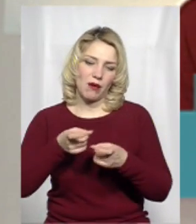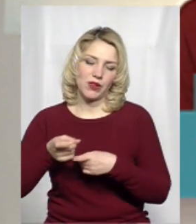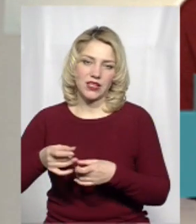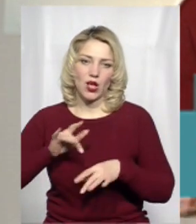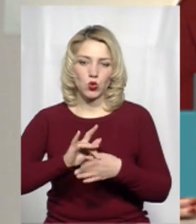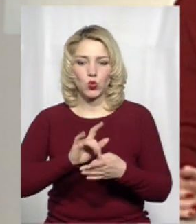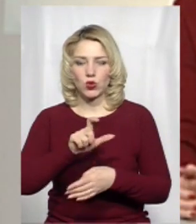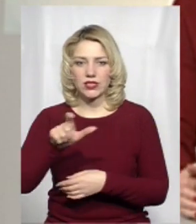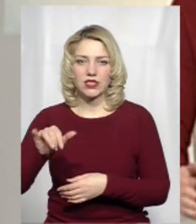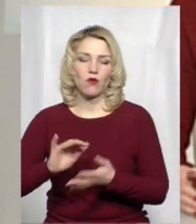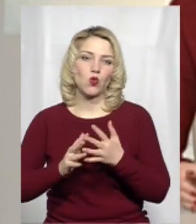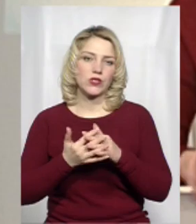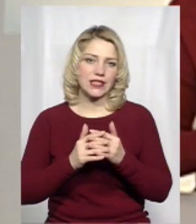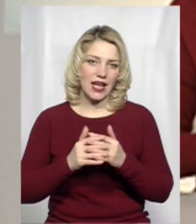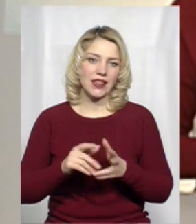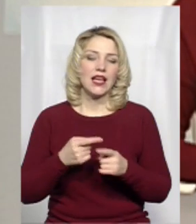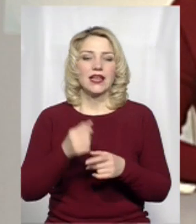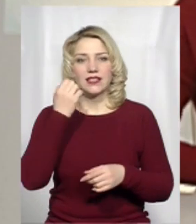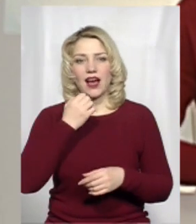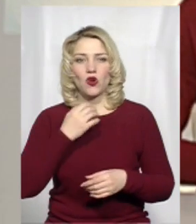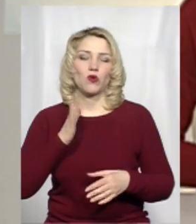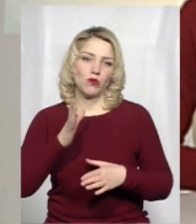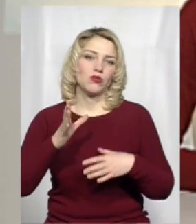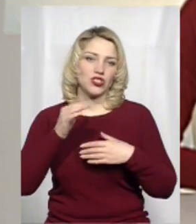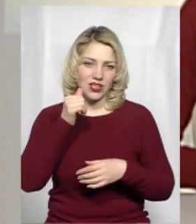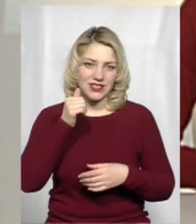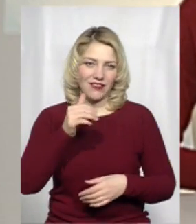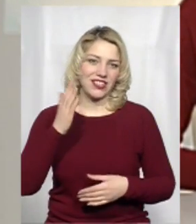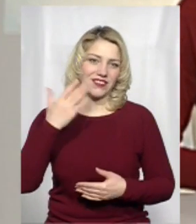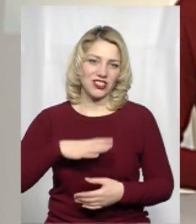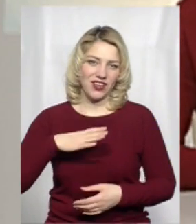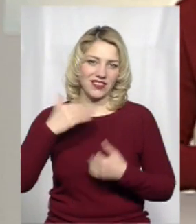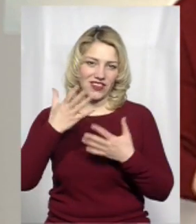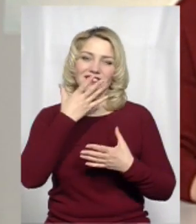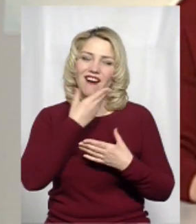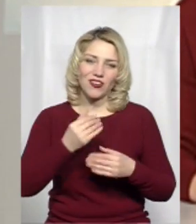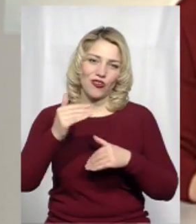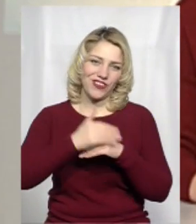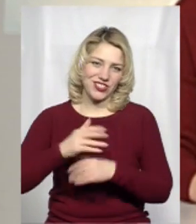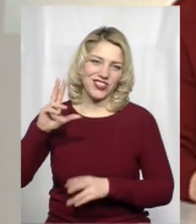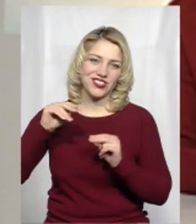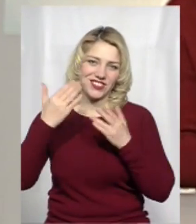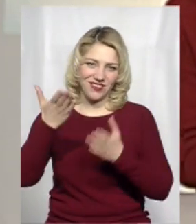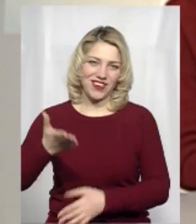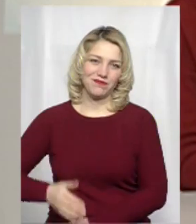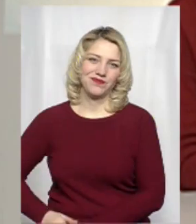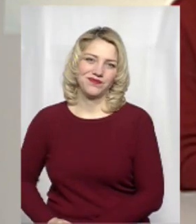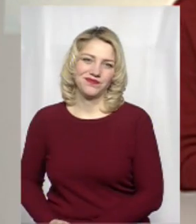туристів у Подільські села. Всім дякую. Завтра у цій же порі чекатиму вас уже з новою темою. Гарного вечора і нехай щастить!